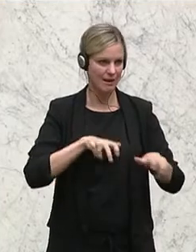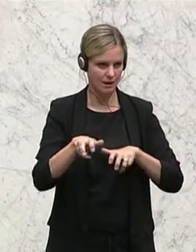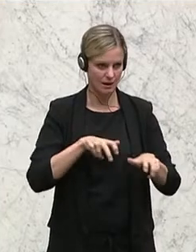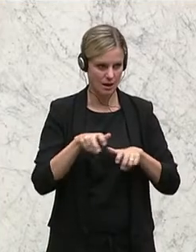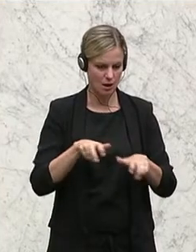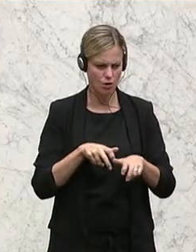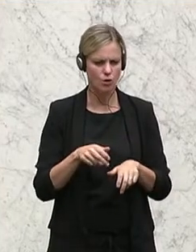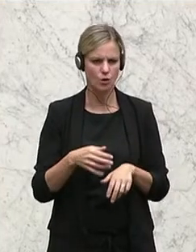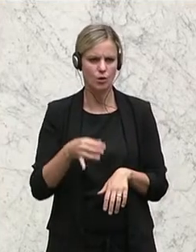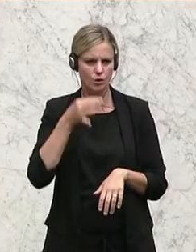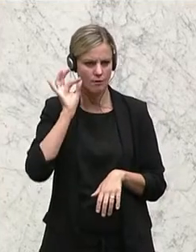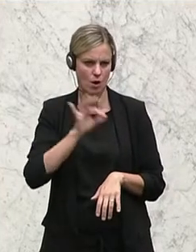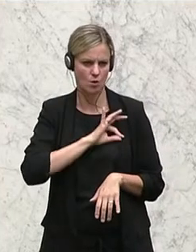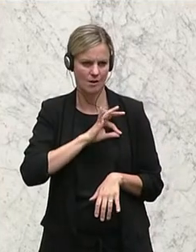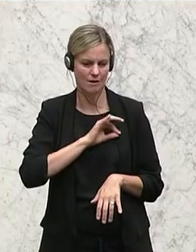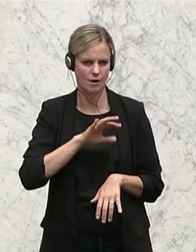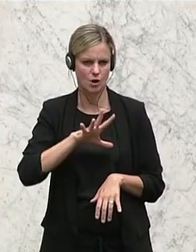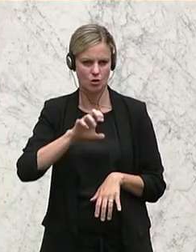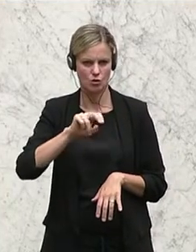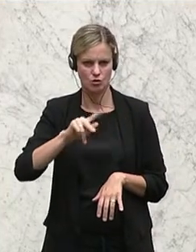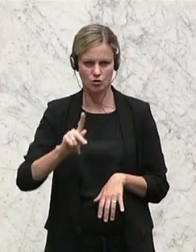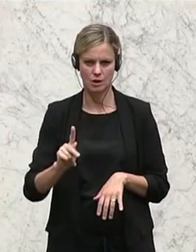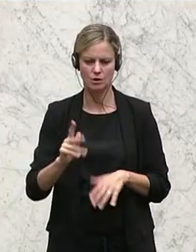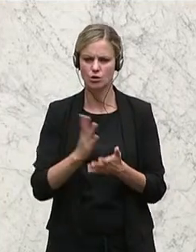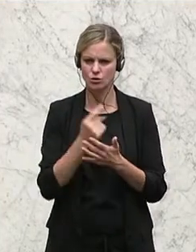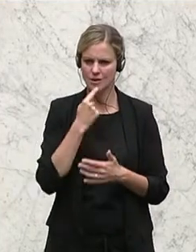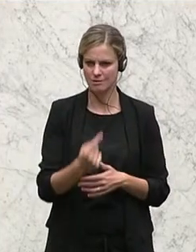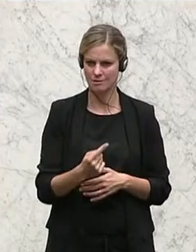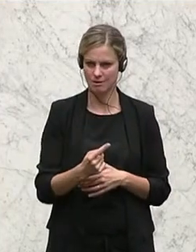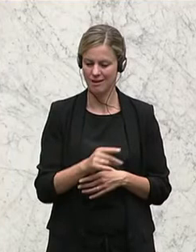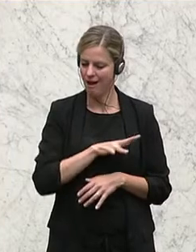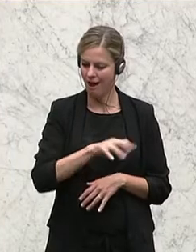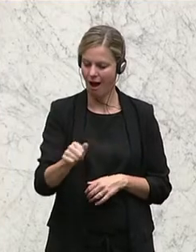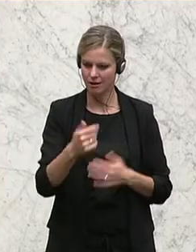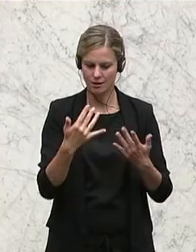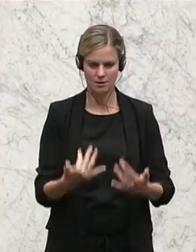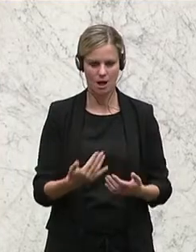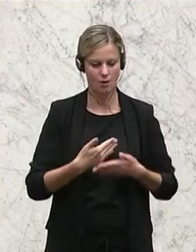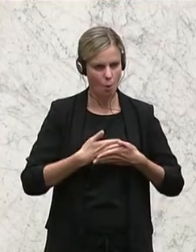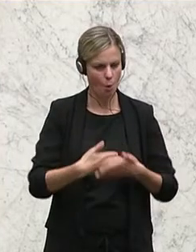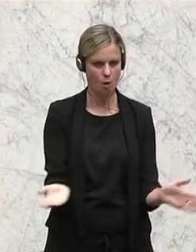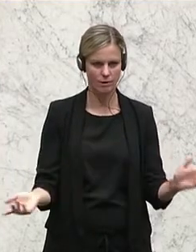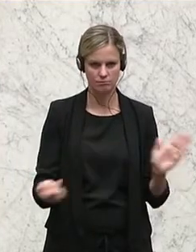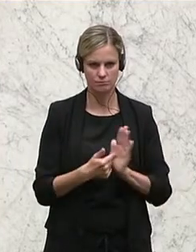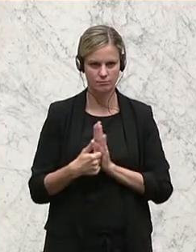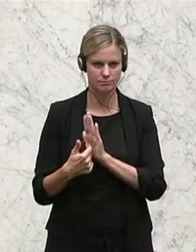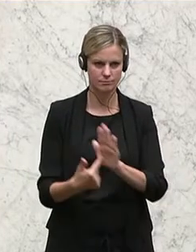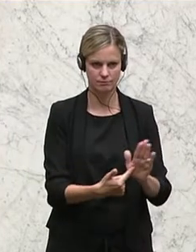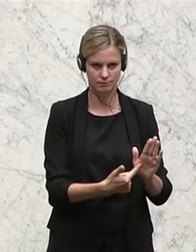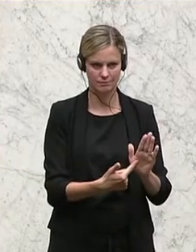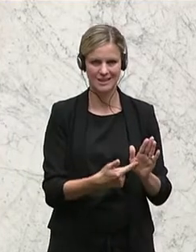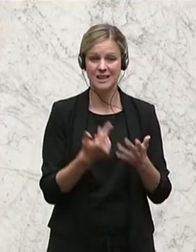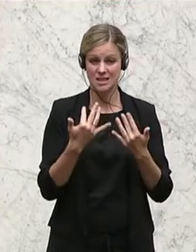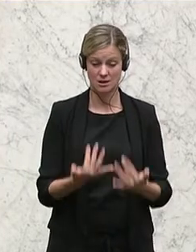Kollegin Schenk angesprochen, die Regierung wäre besser beraten, alle Zahlen zu veröffentlichen. Wir müssen mit den